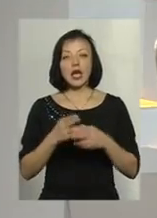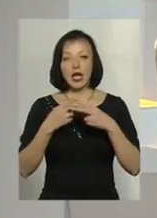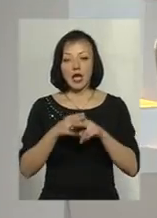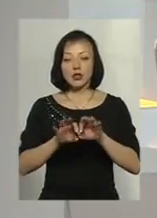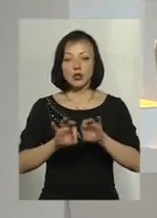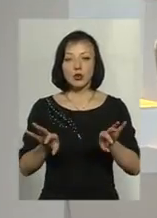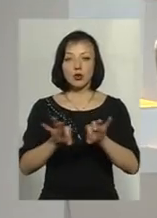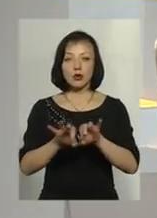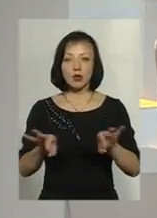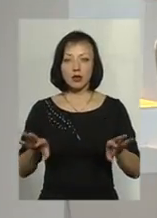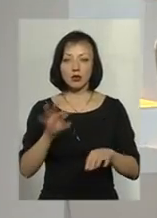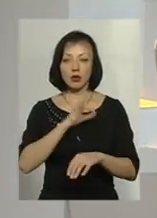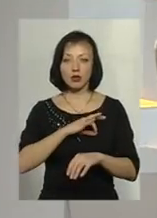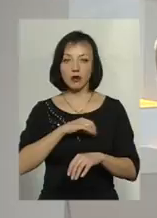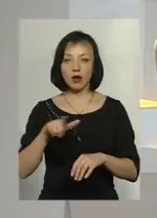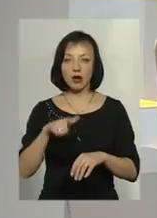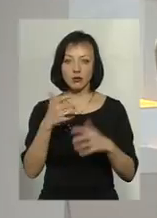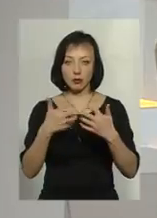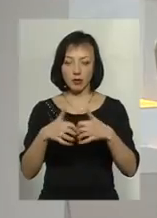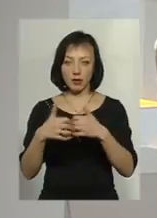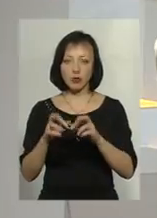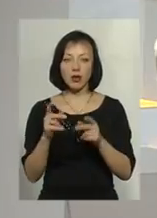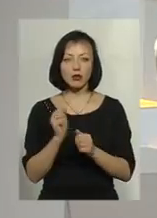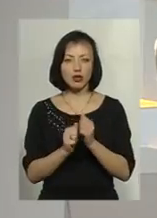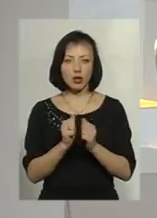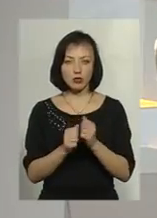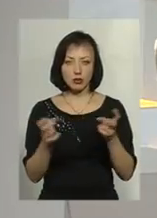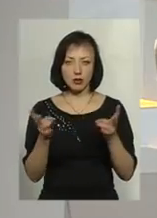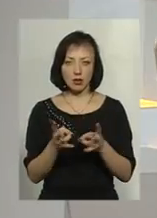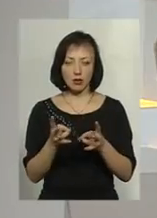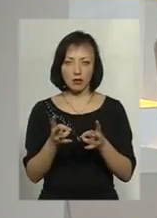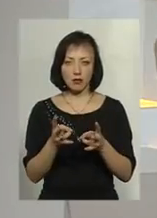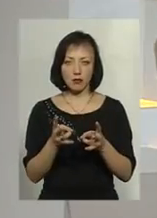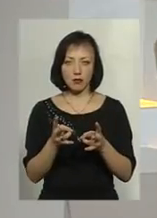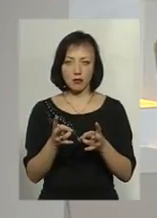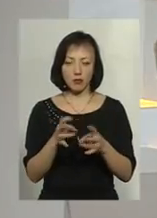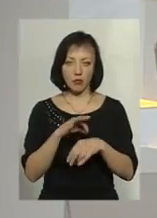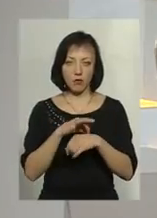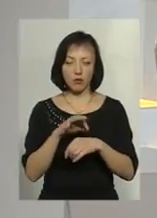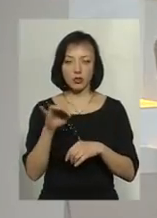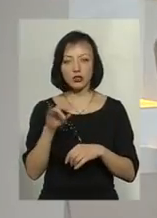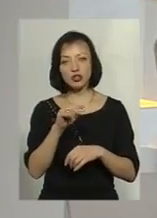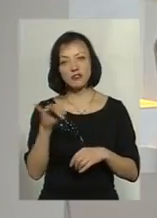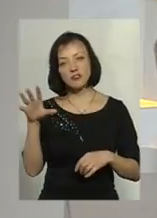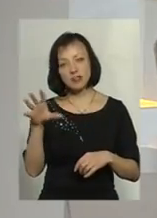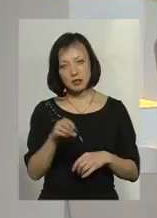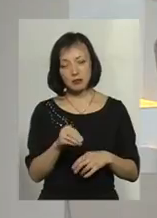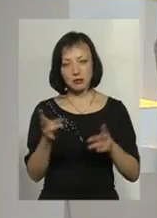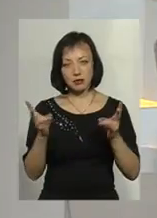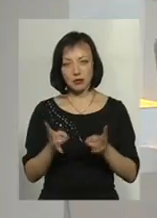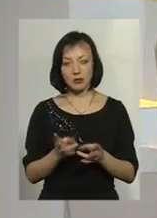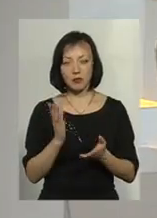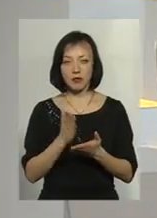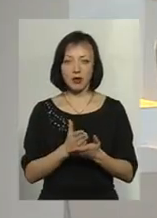щодо користування газовими приладами. Як часто його треба проходити, і чи всім, хто